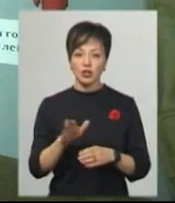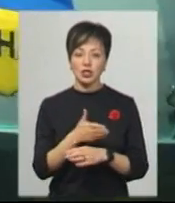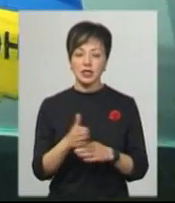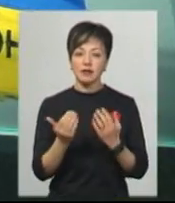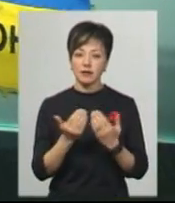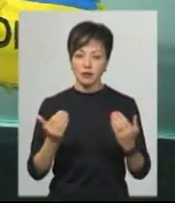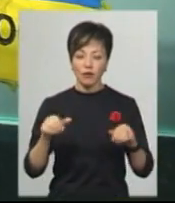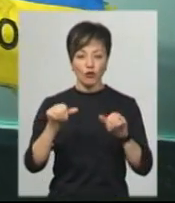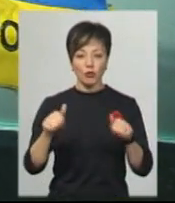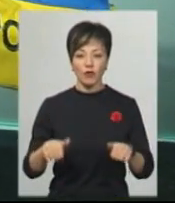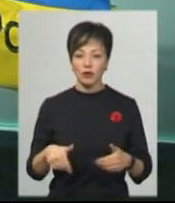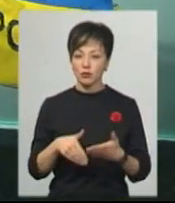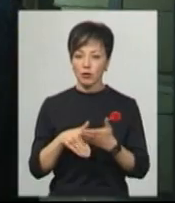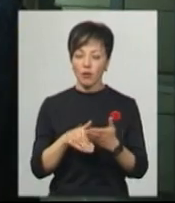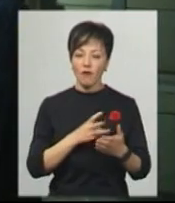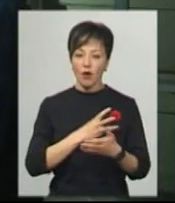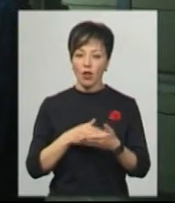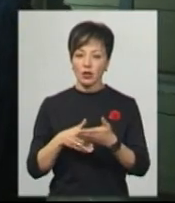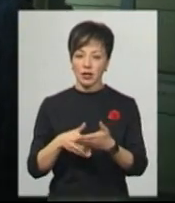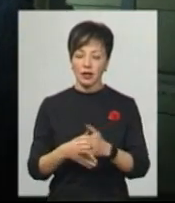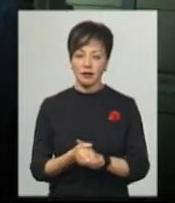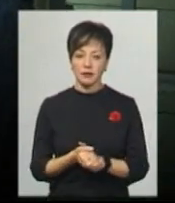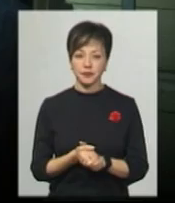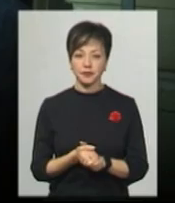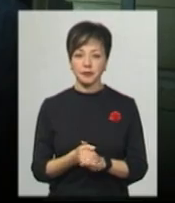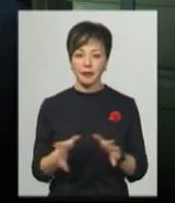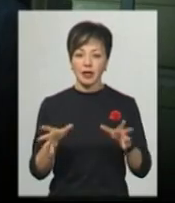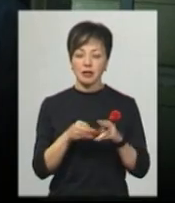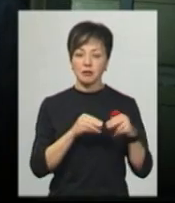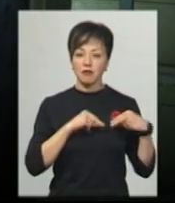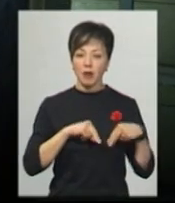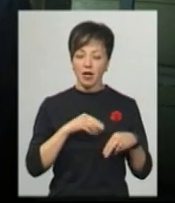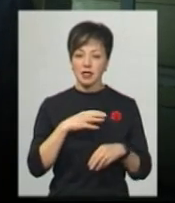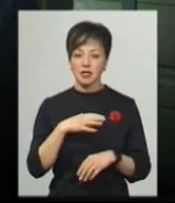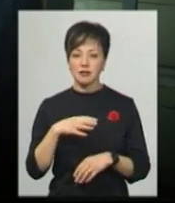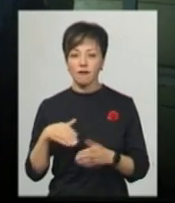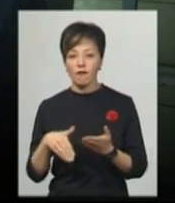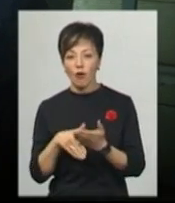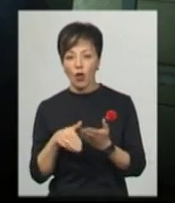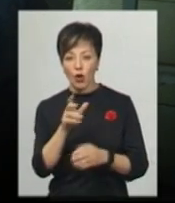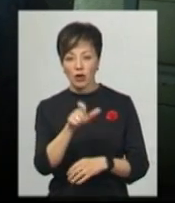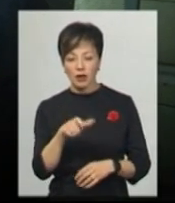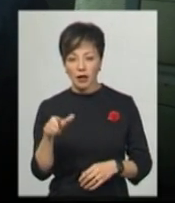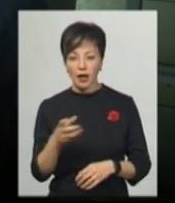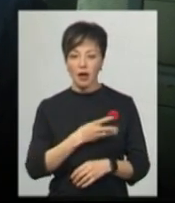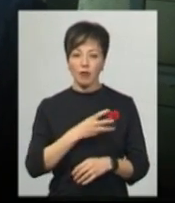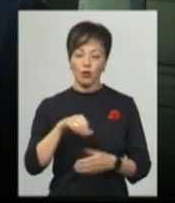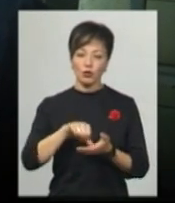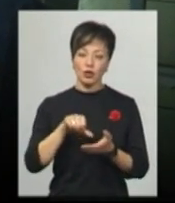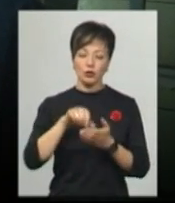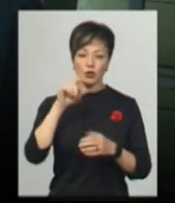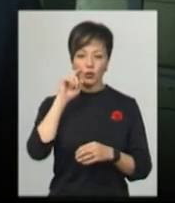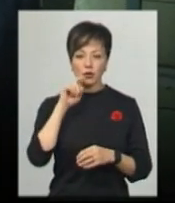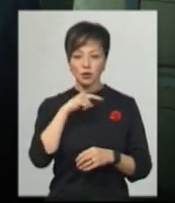експозиції формували за допомогою волонтерів. Співпраця з волонтерами, з учасниками російсько